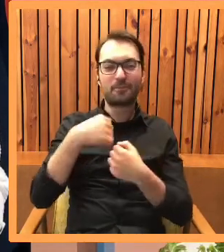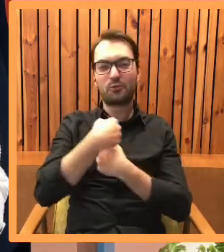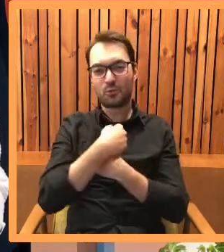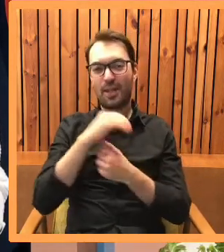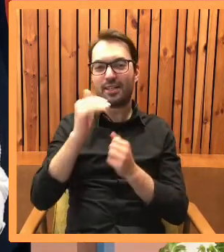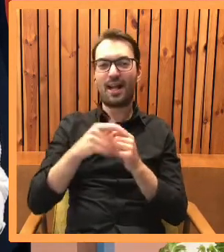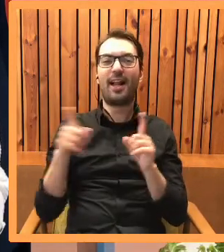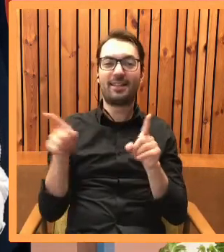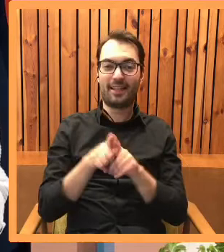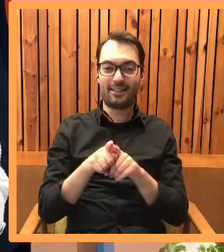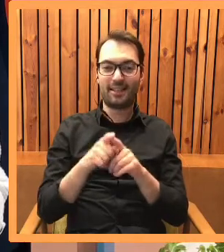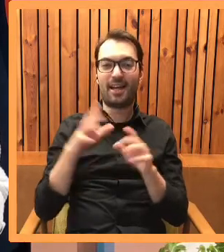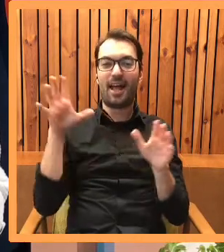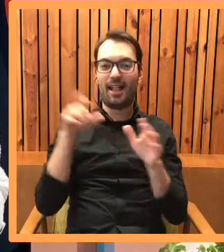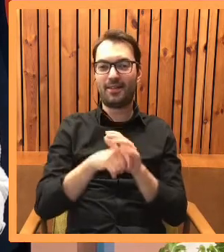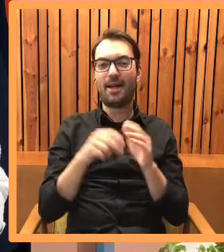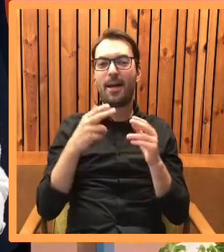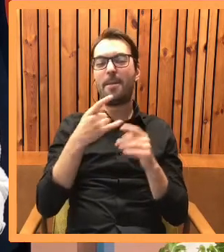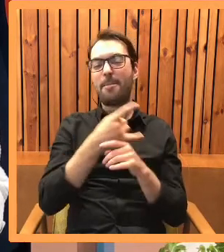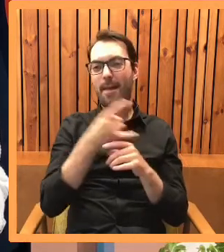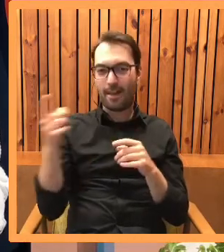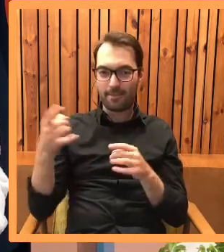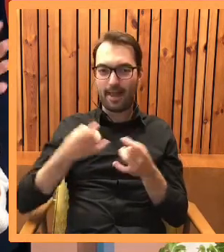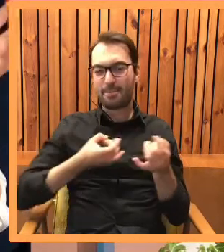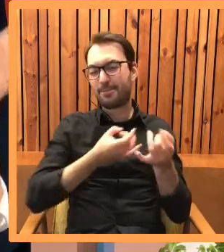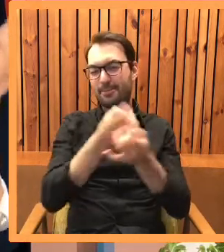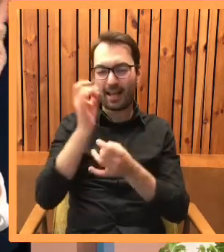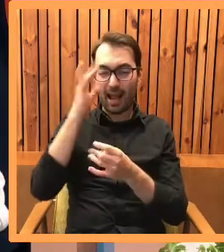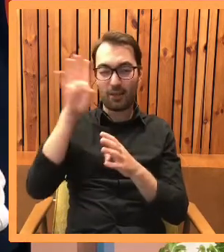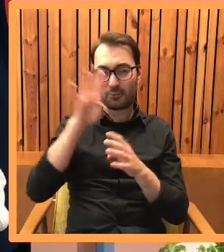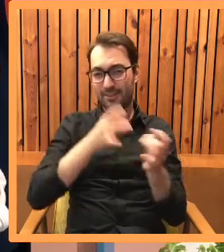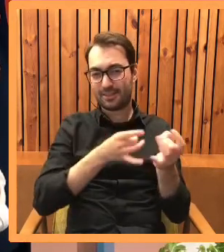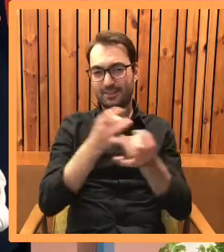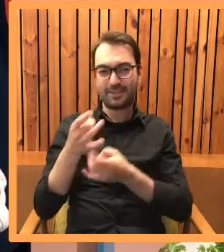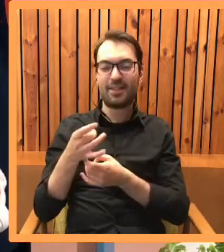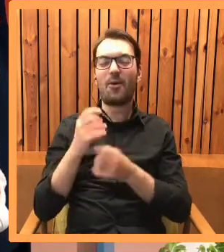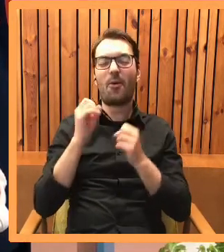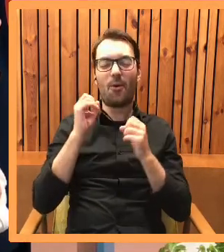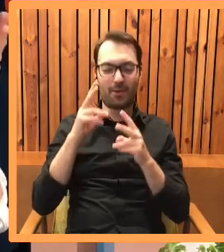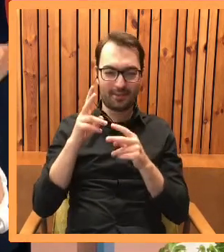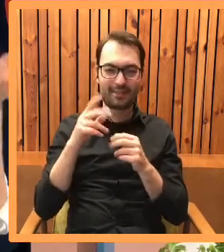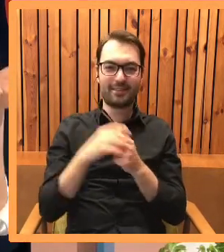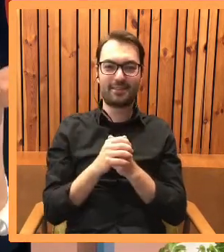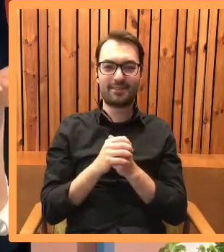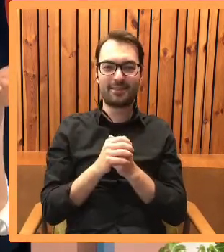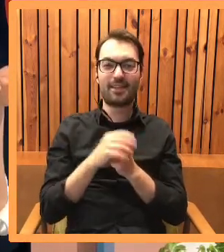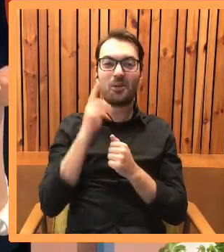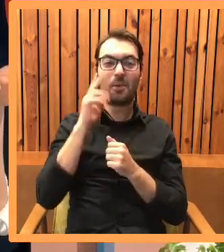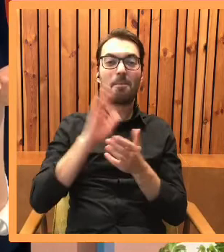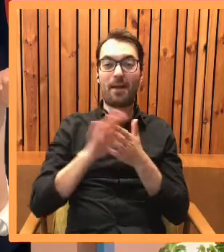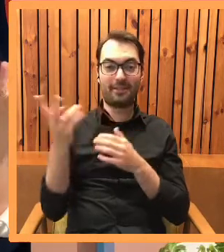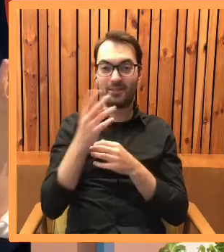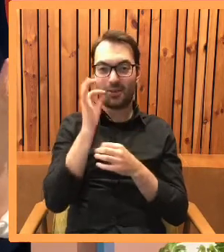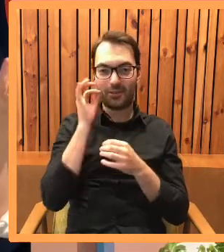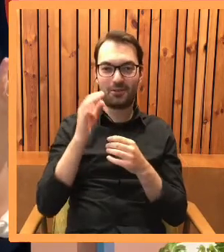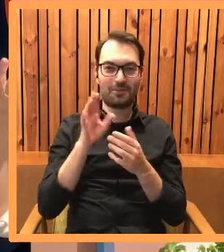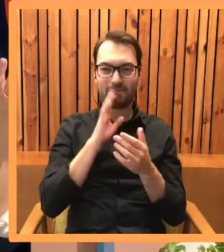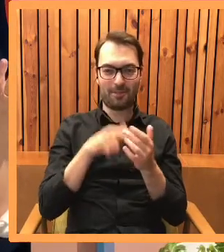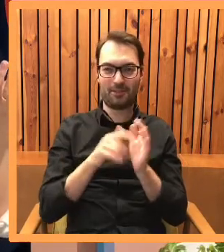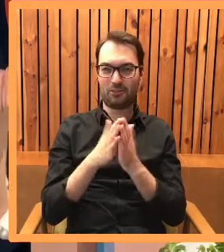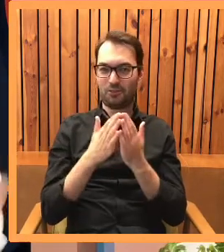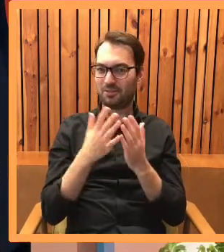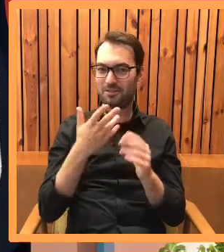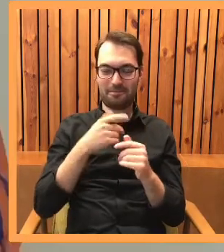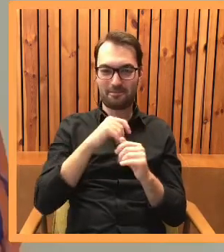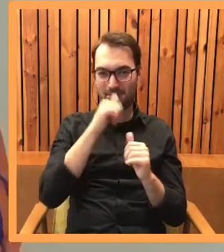meble i biegi o czwartej rano mogliby sobie darować. Więc rozumiem, że gdyby nie ta dwójka domowników, no to opowieść o kocie Lordzie chyba raczej nie miałaby